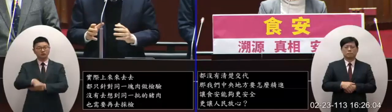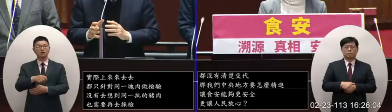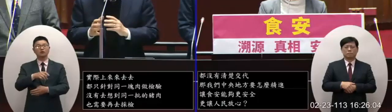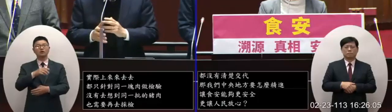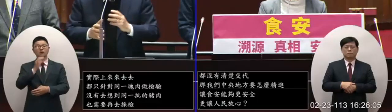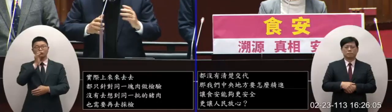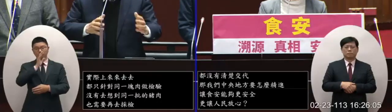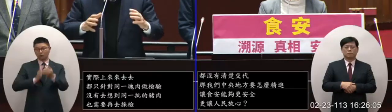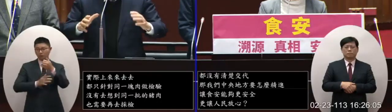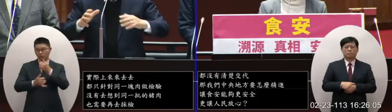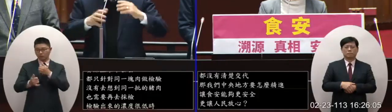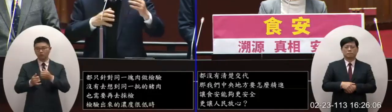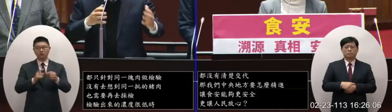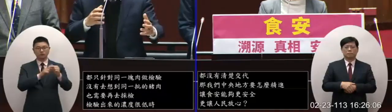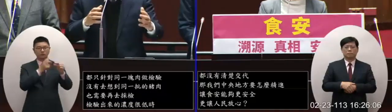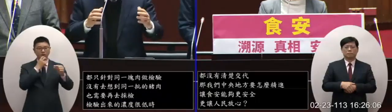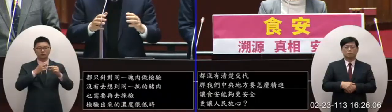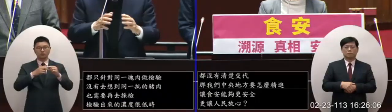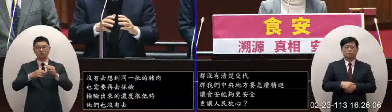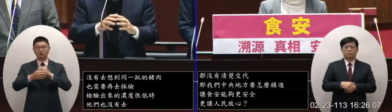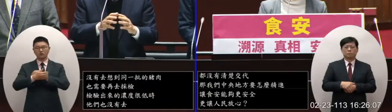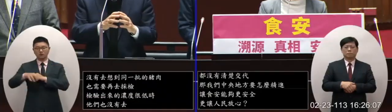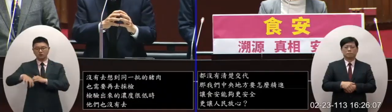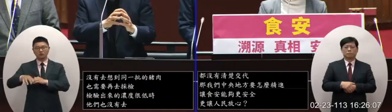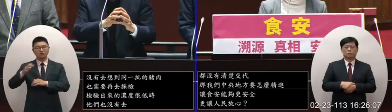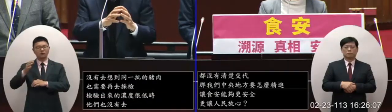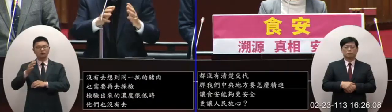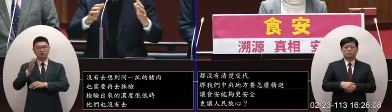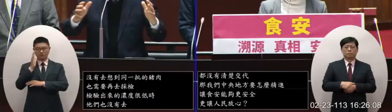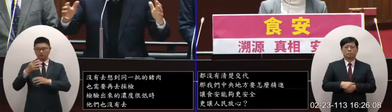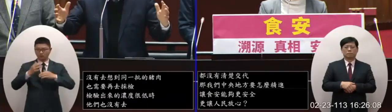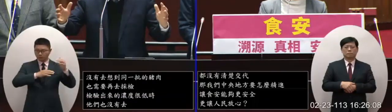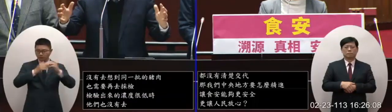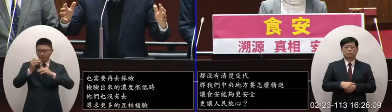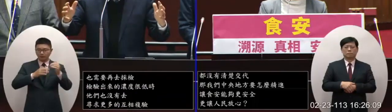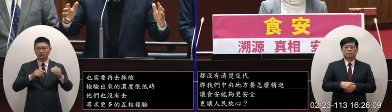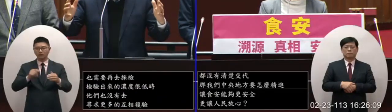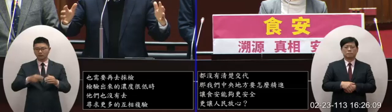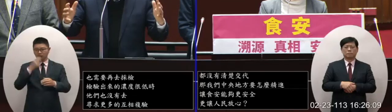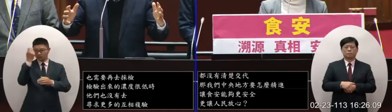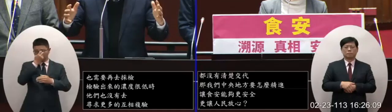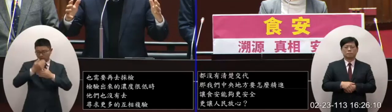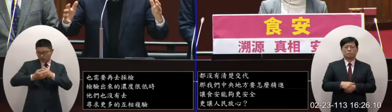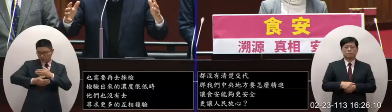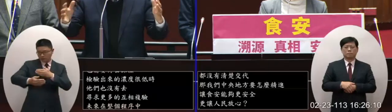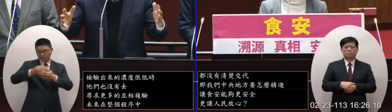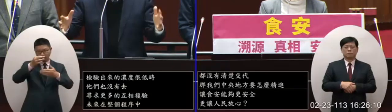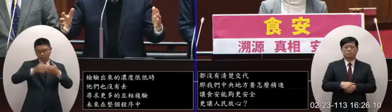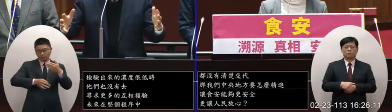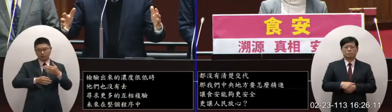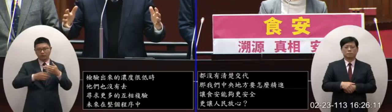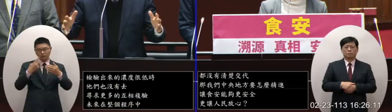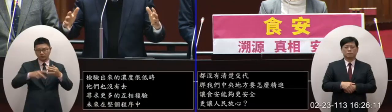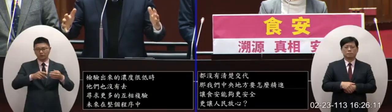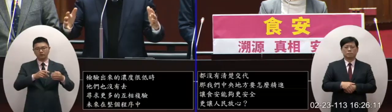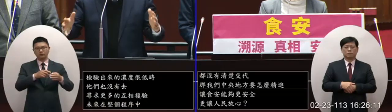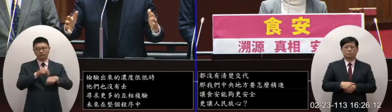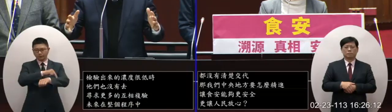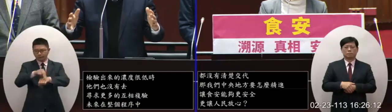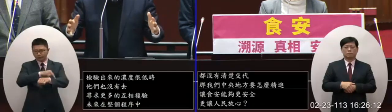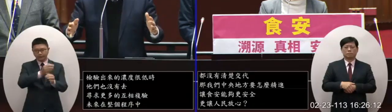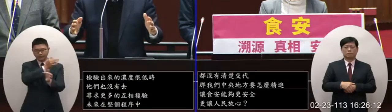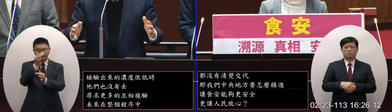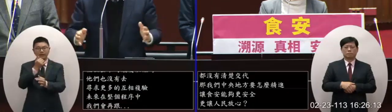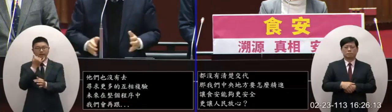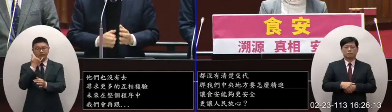耀委員齁我們中央跟地方齁一起再合作怎麼樣把這個檢驗的過程齁來SOP呢做得更完整一點讓地方